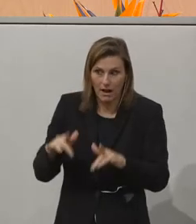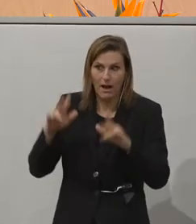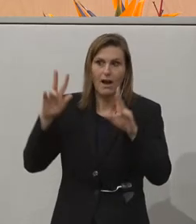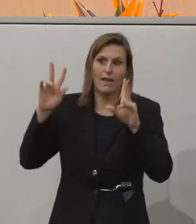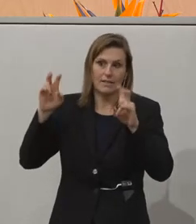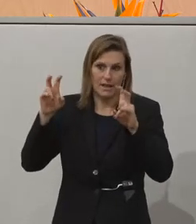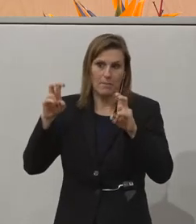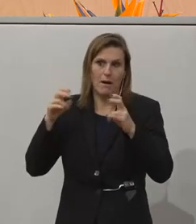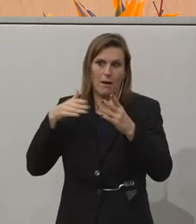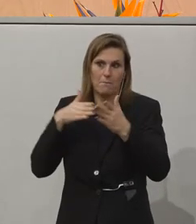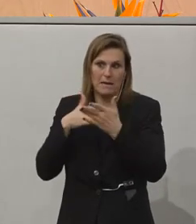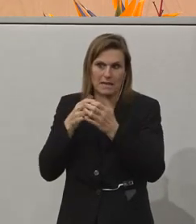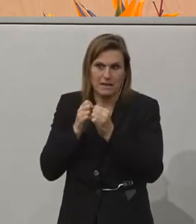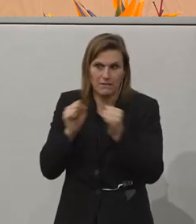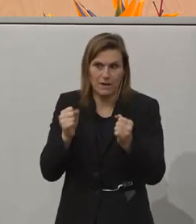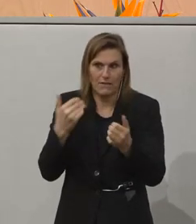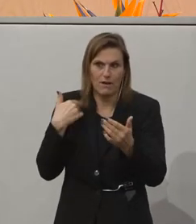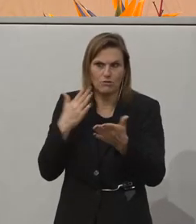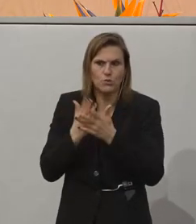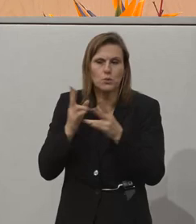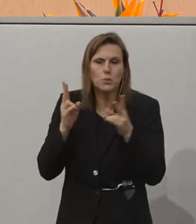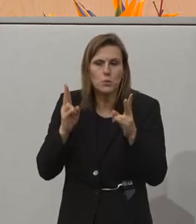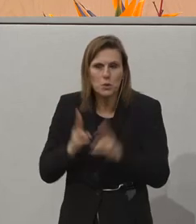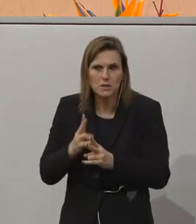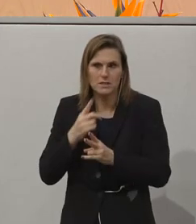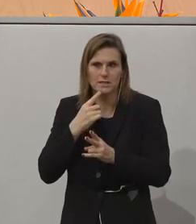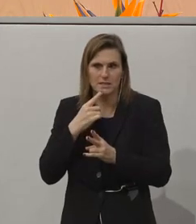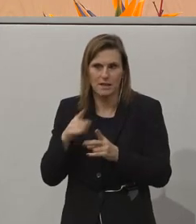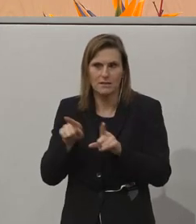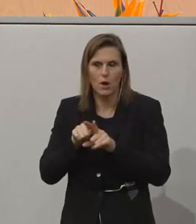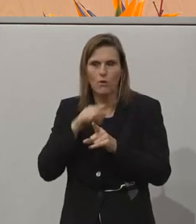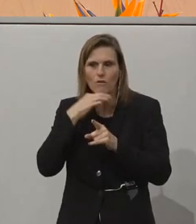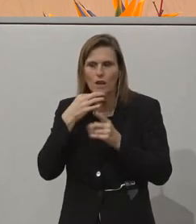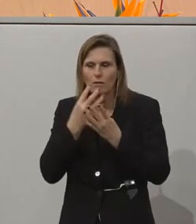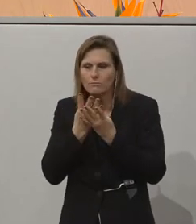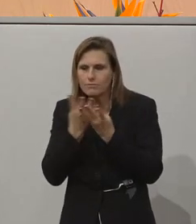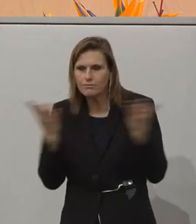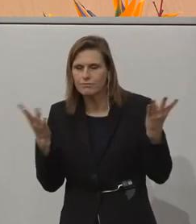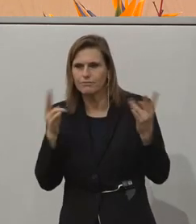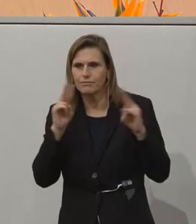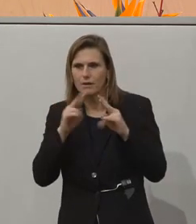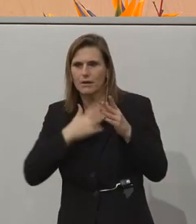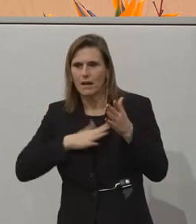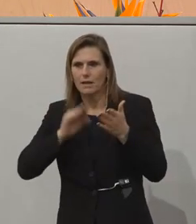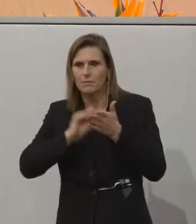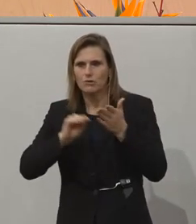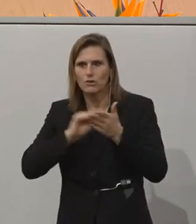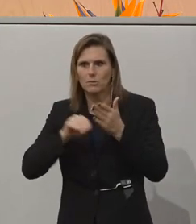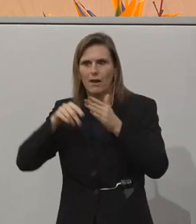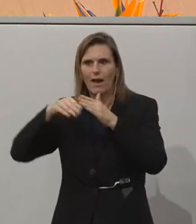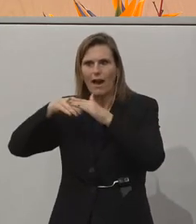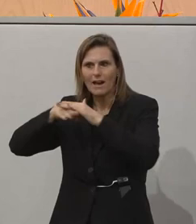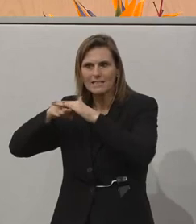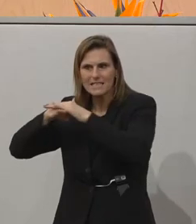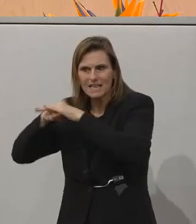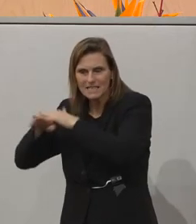Barrierefreiheit, das auch schon angesprochen wurde. auch das hat viele Facetten. Ich umschreibe den Begriff gerne aus dem Englischen mit Accessibility,